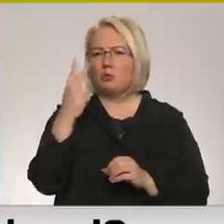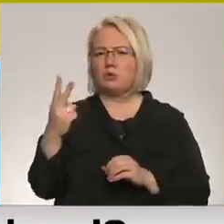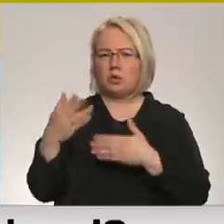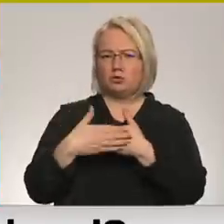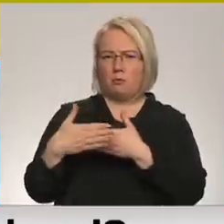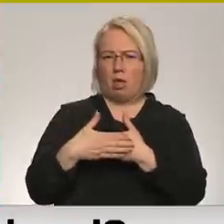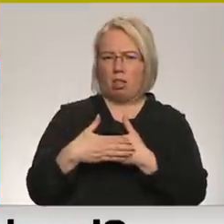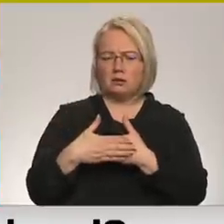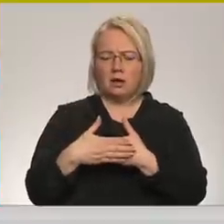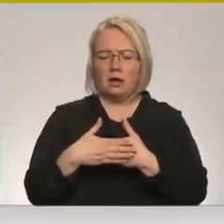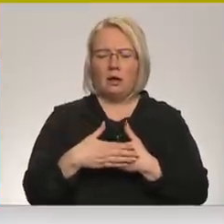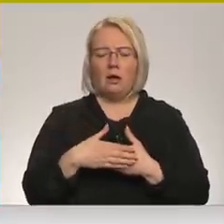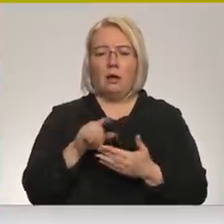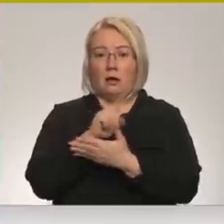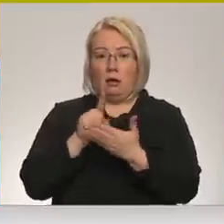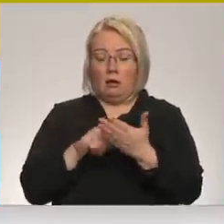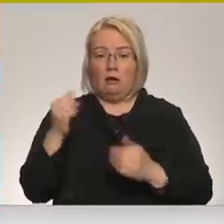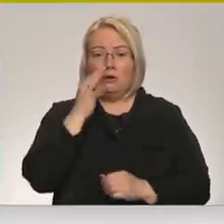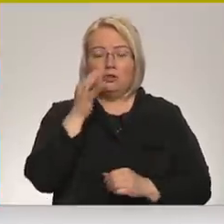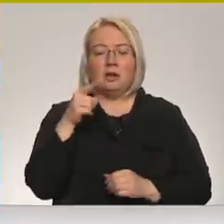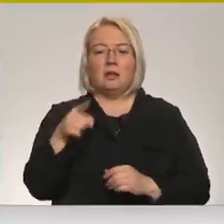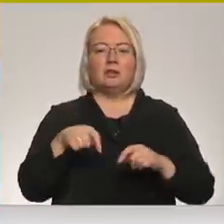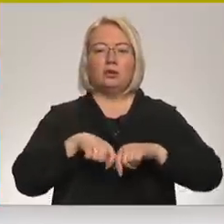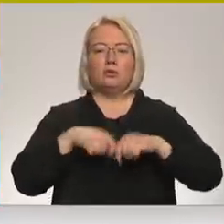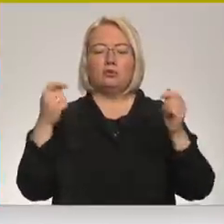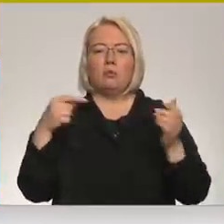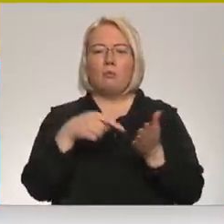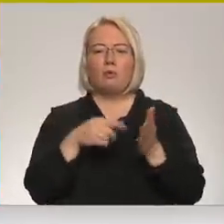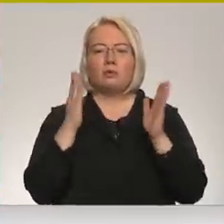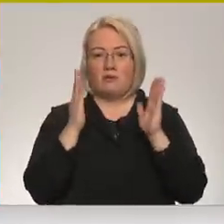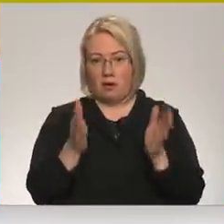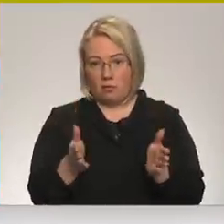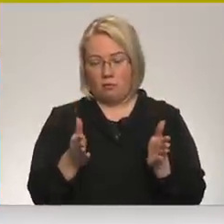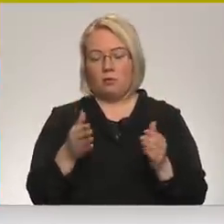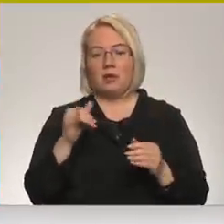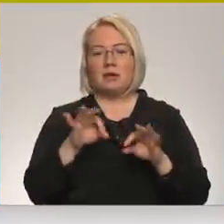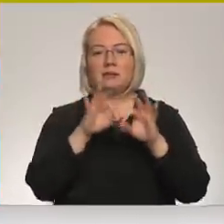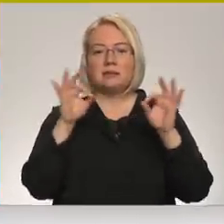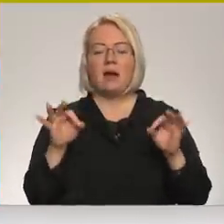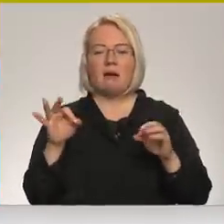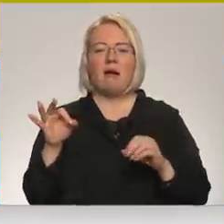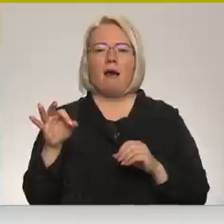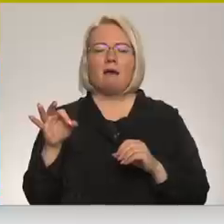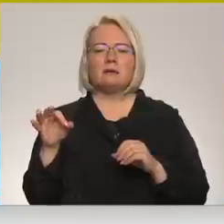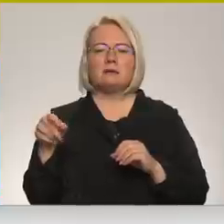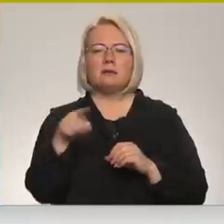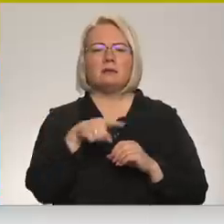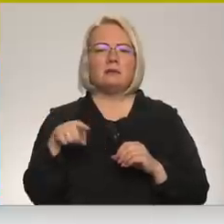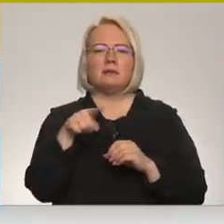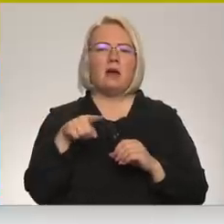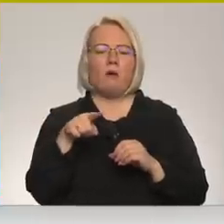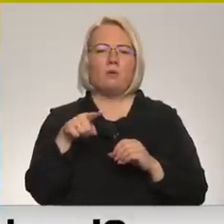Es domāju, ka tāds lūzuma punkts vienā brīdī var iestāties, ja sākās etniskās tīrīšanas, ja